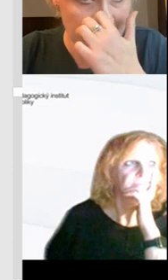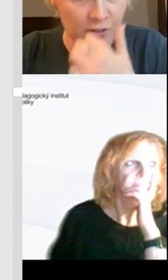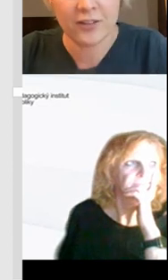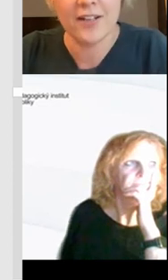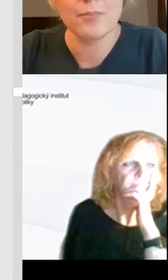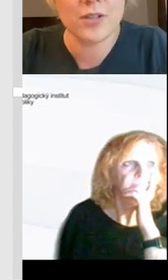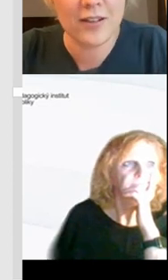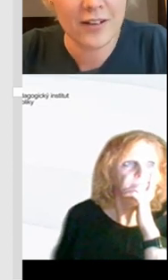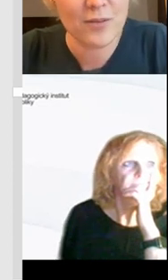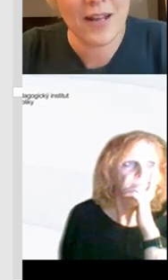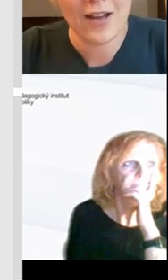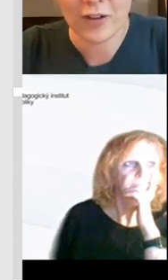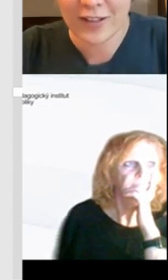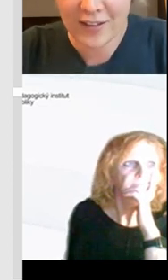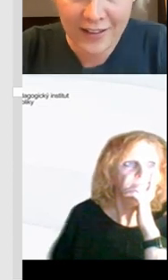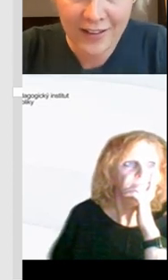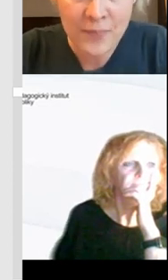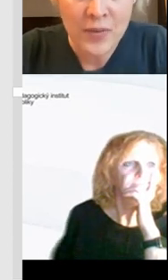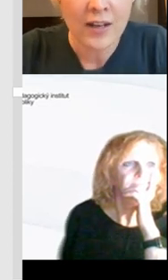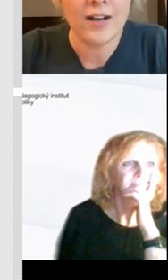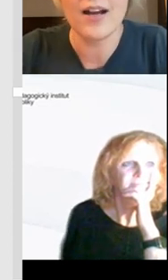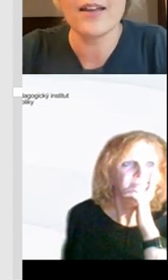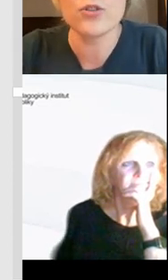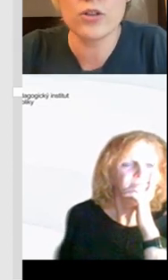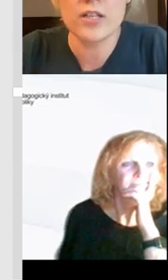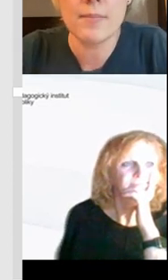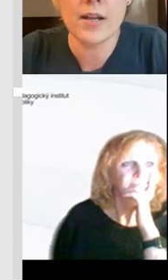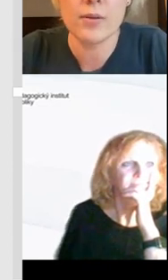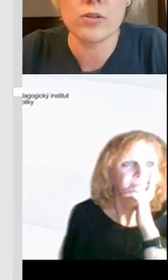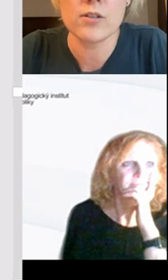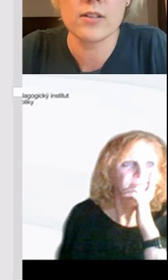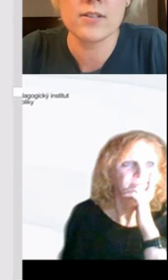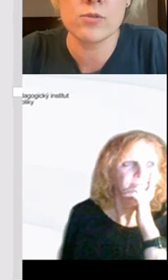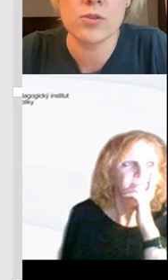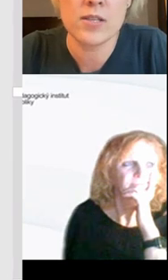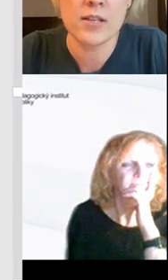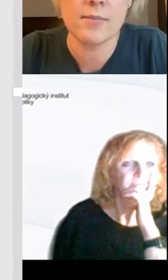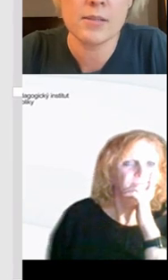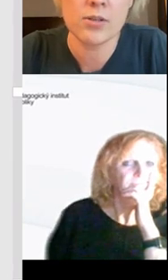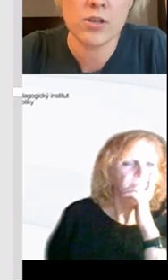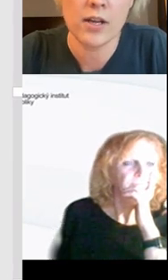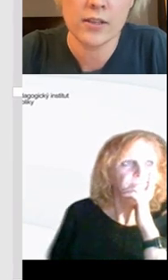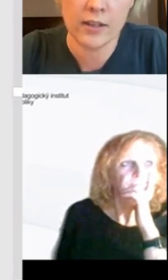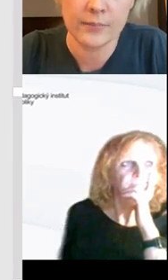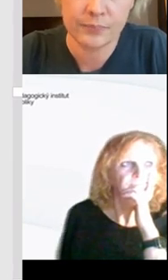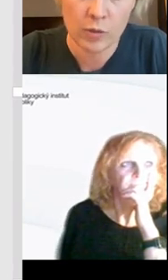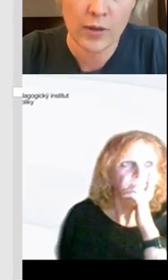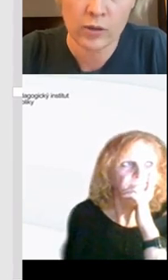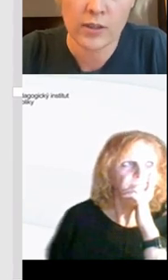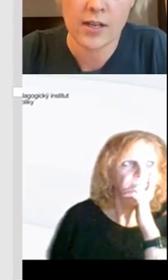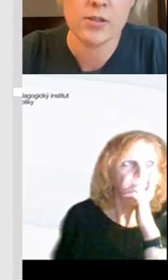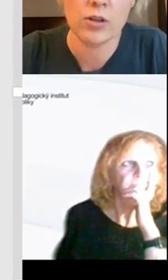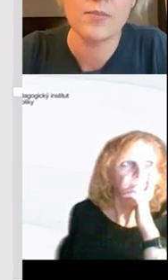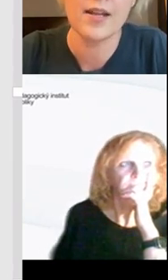SMS generátor, který nám poskytla naše milá kolegy Nělenka, ale i školní e-maily, protože samozřejmě díky zabezpečení a díky